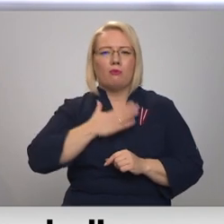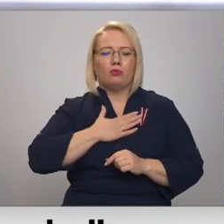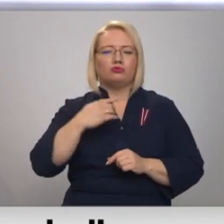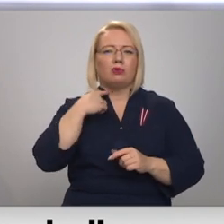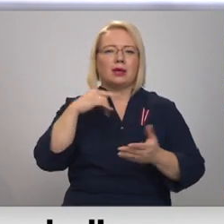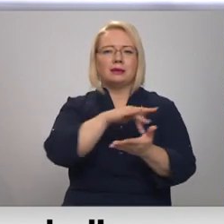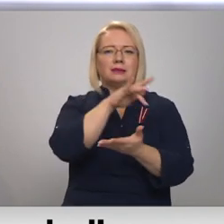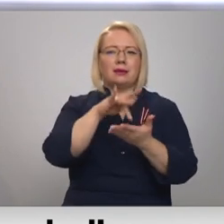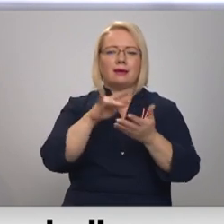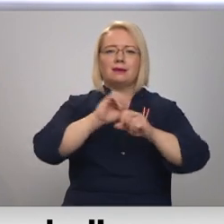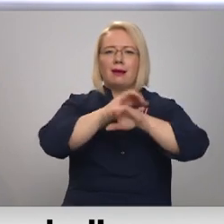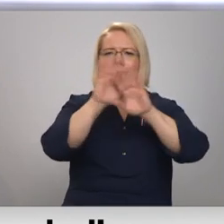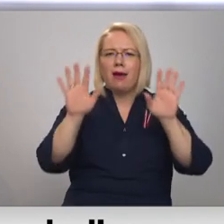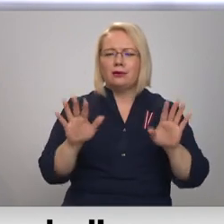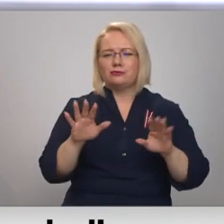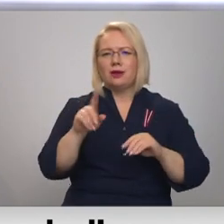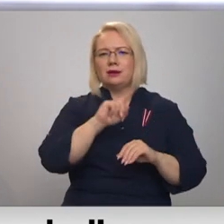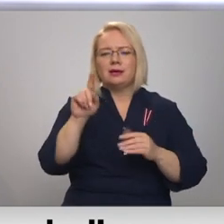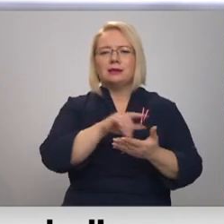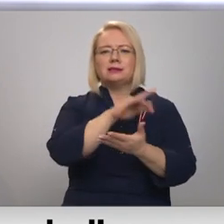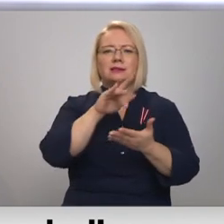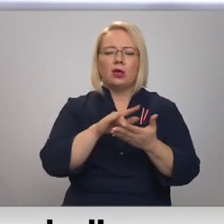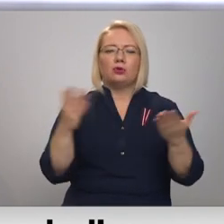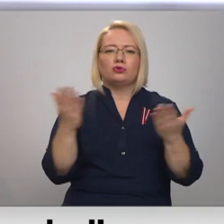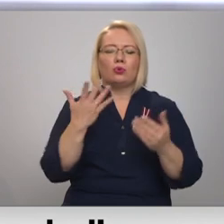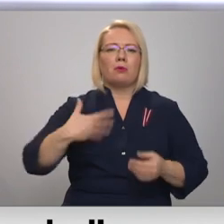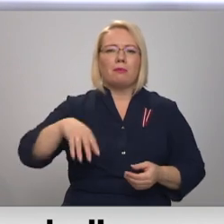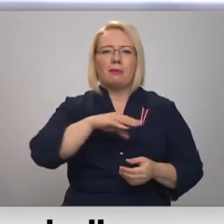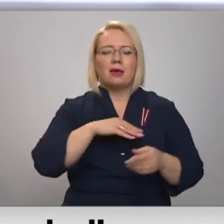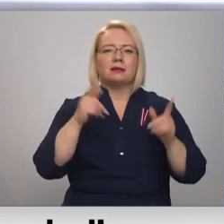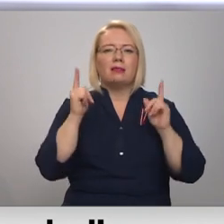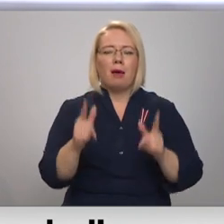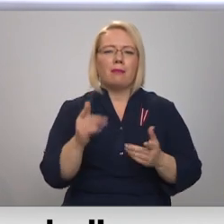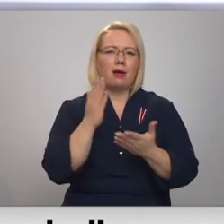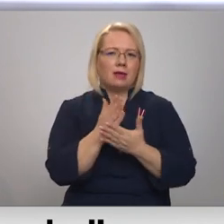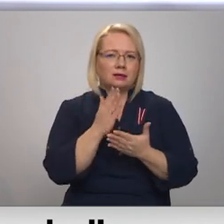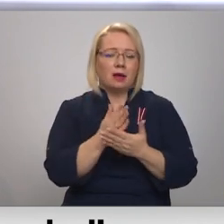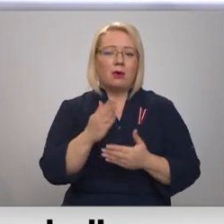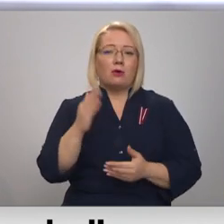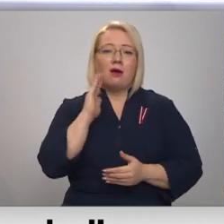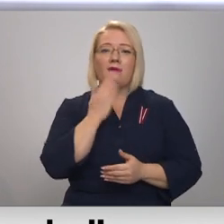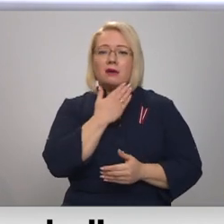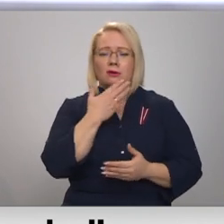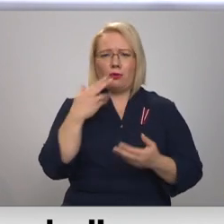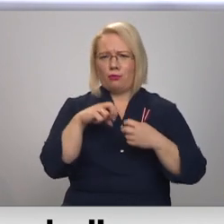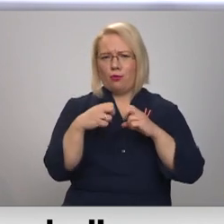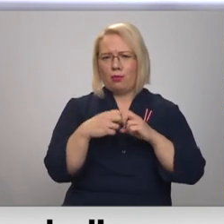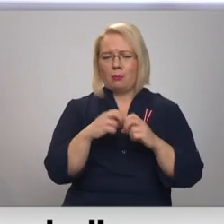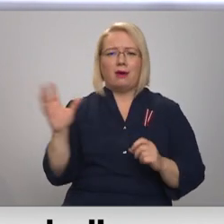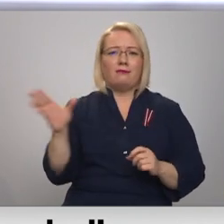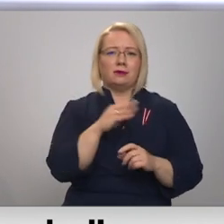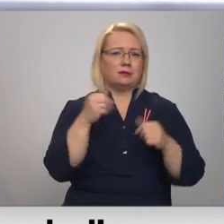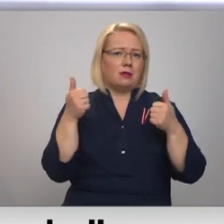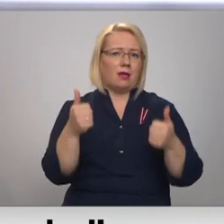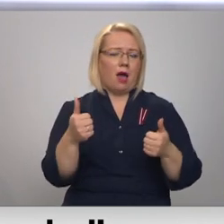centrs, kas ir gaišs, kas ir centrs, kurā mēs labprāt uztromies. Jo vasarā jau nāk problēma, viss ir